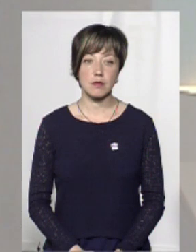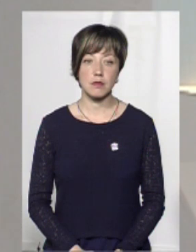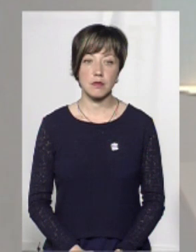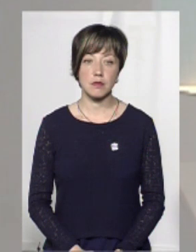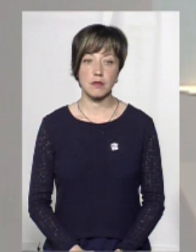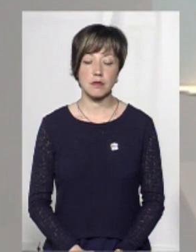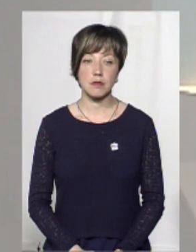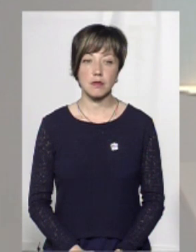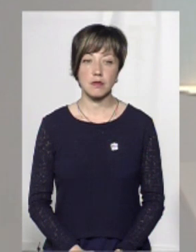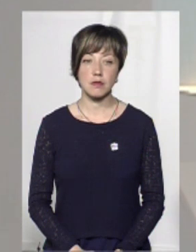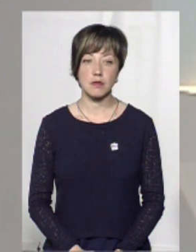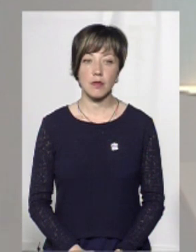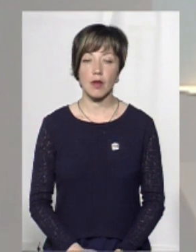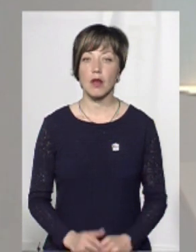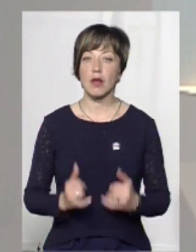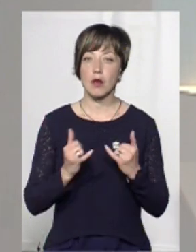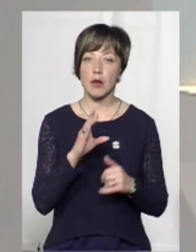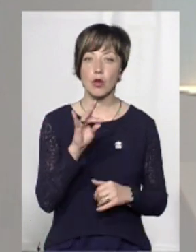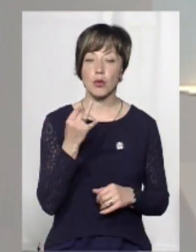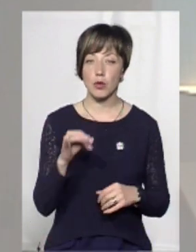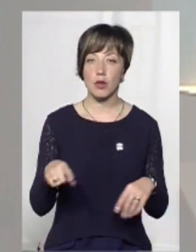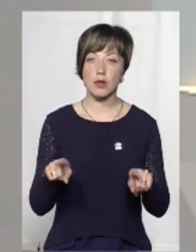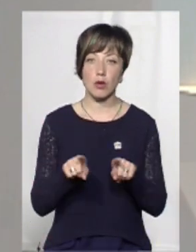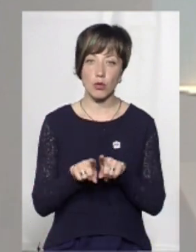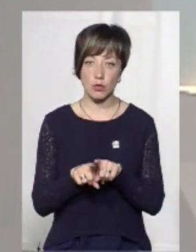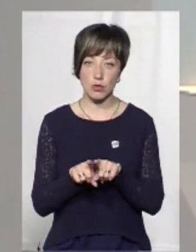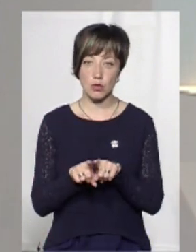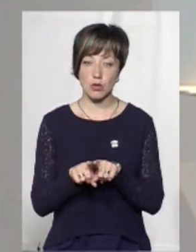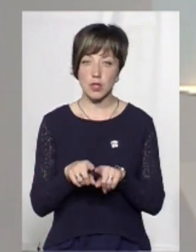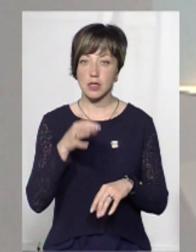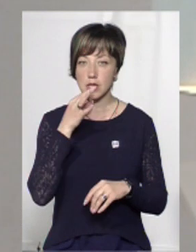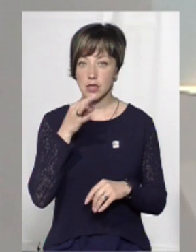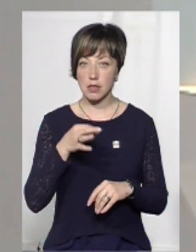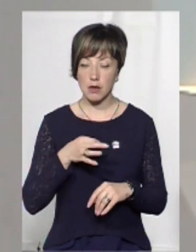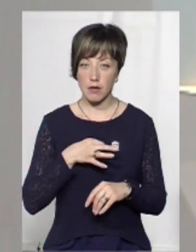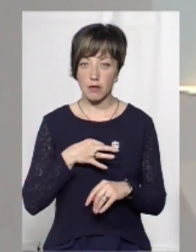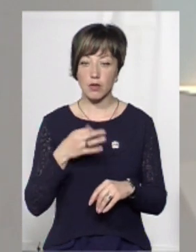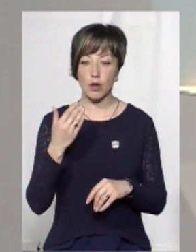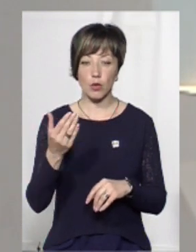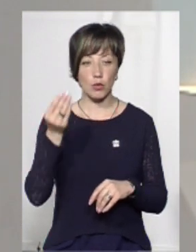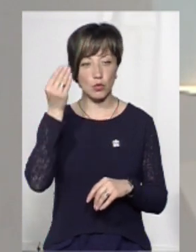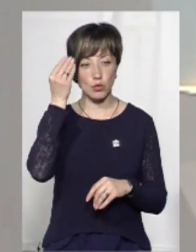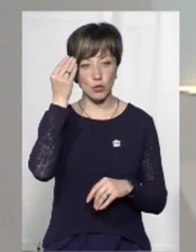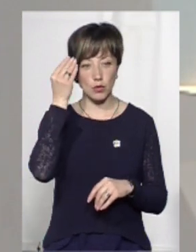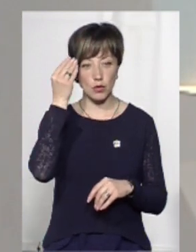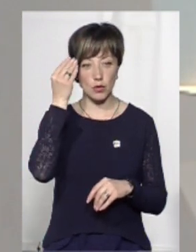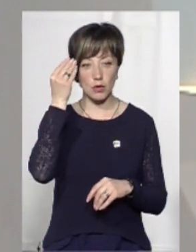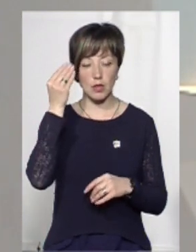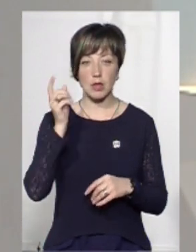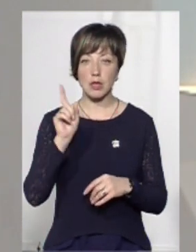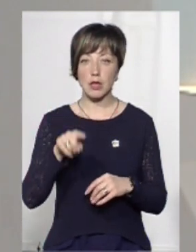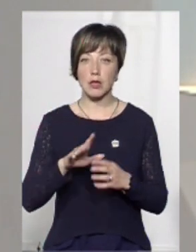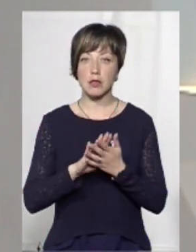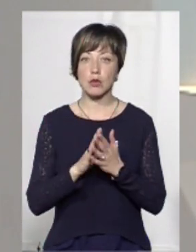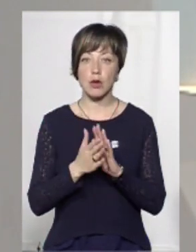Пан Юрій Демінський також сказав нам, що на його думку, та